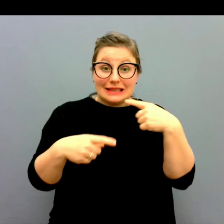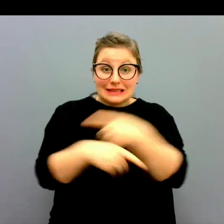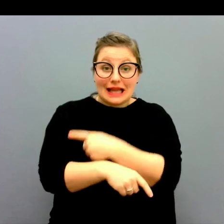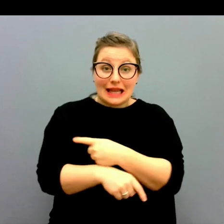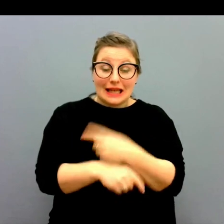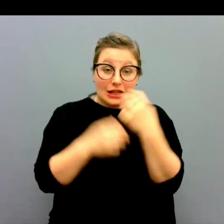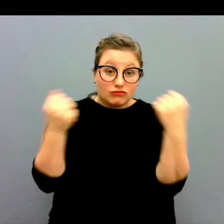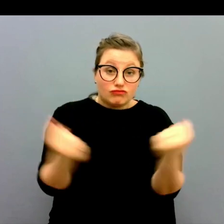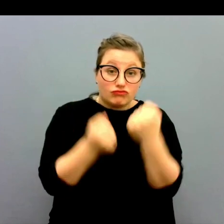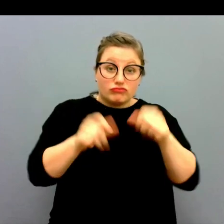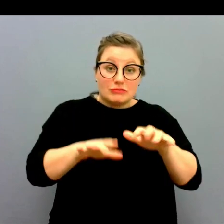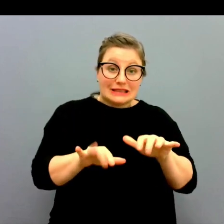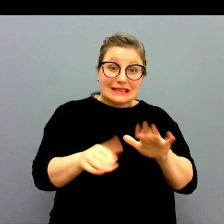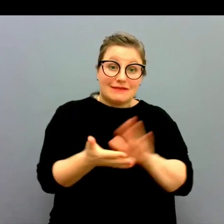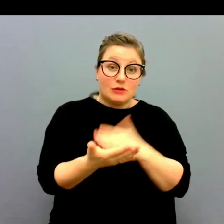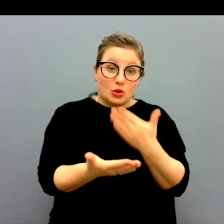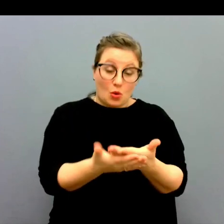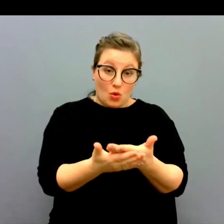skrivtolkningen istället.